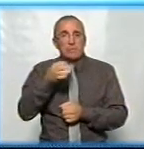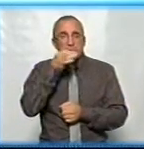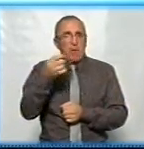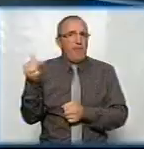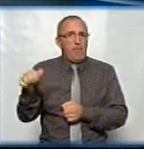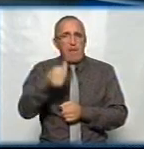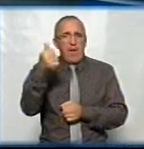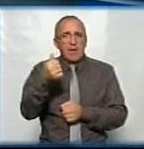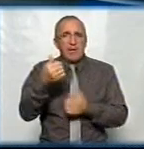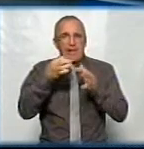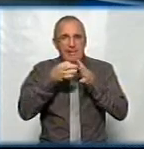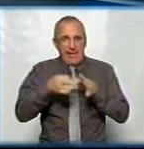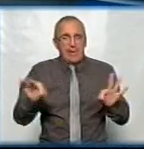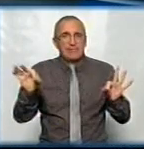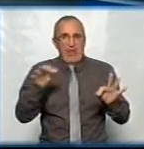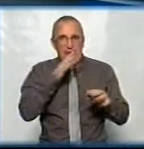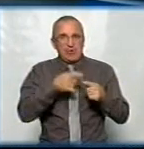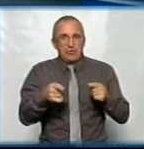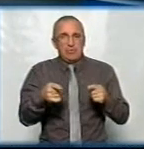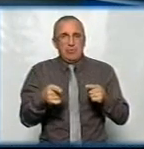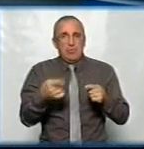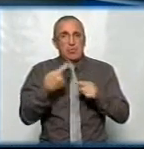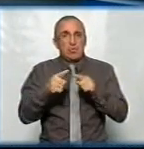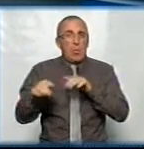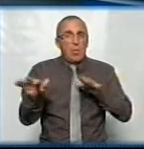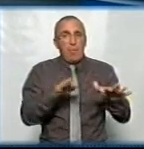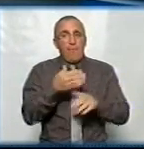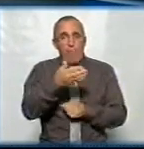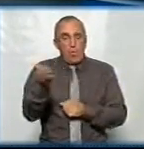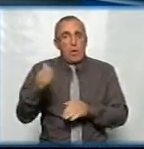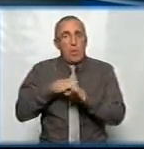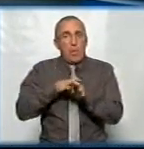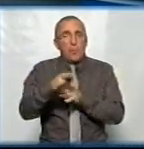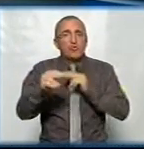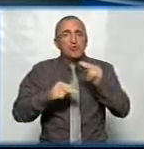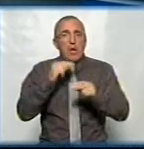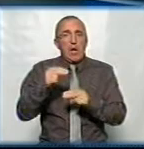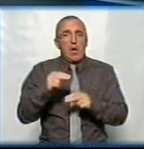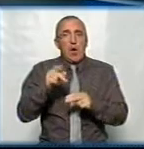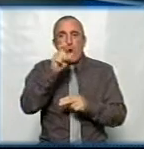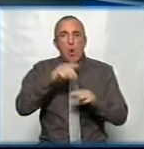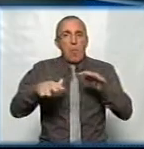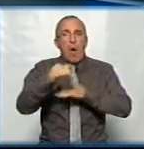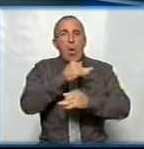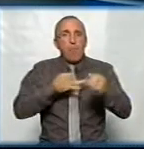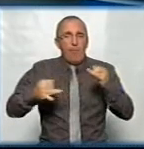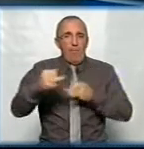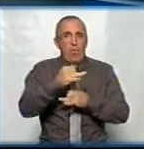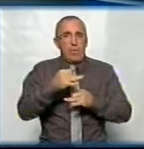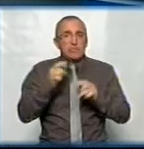вперше за часів Незалежності цю процедуру вони проводять через громадське обговорення. Справді так.